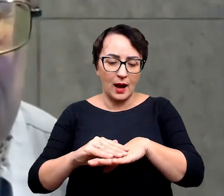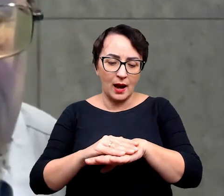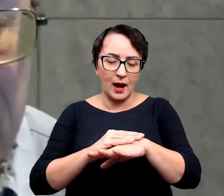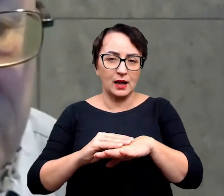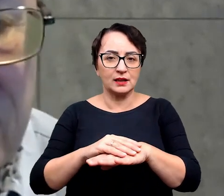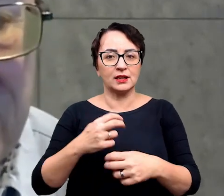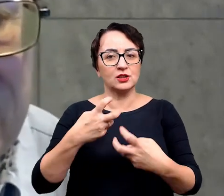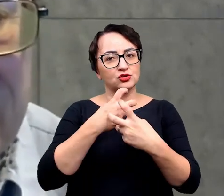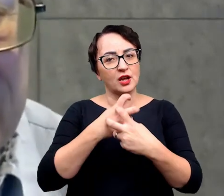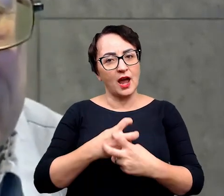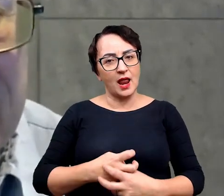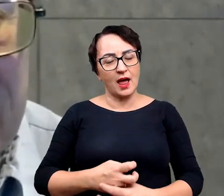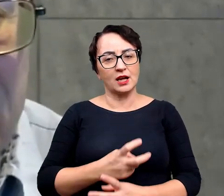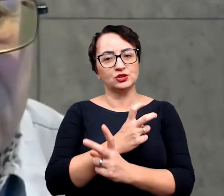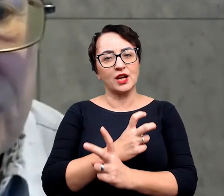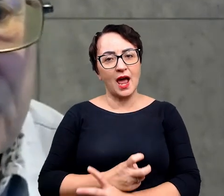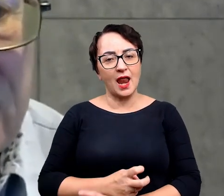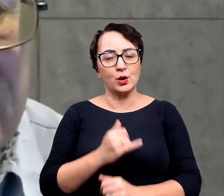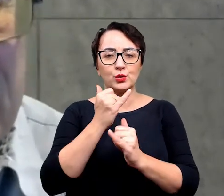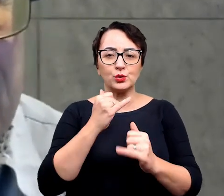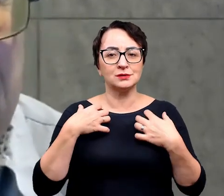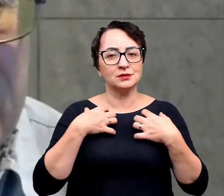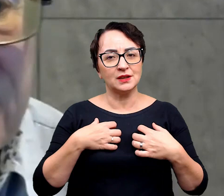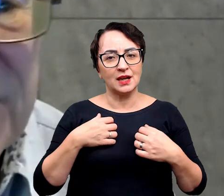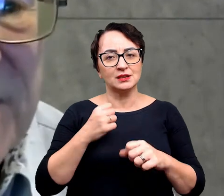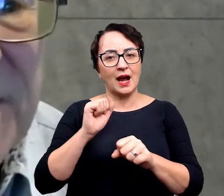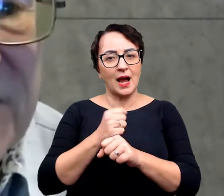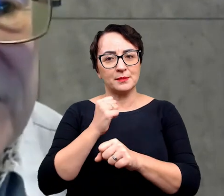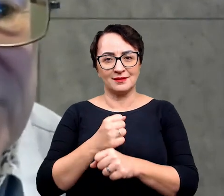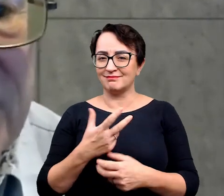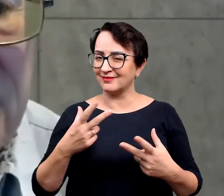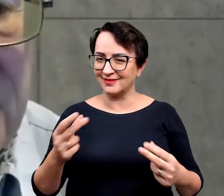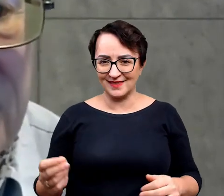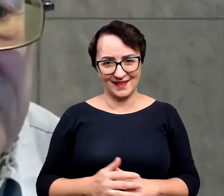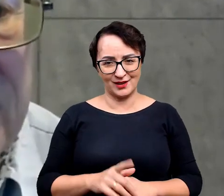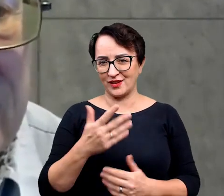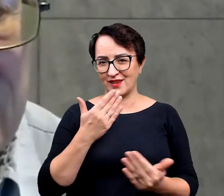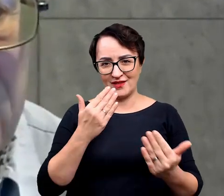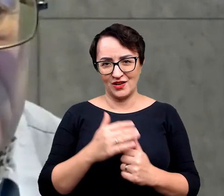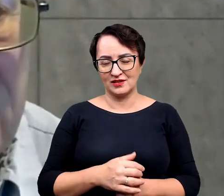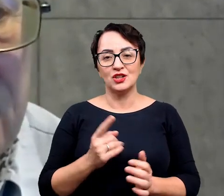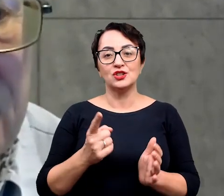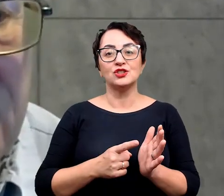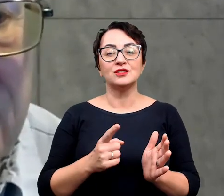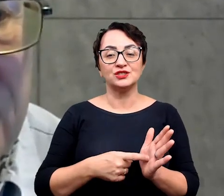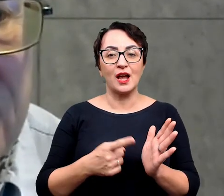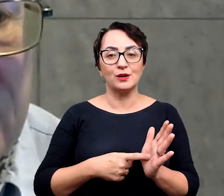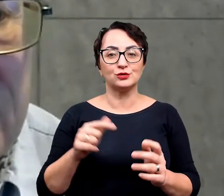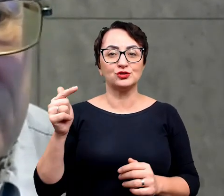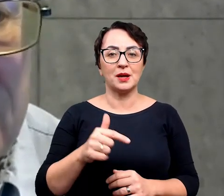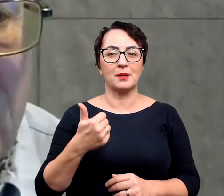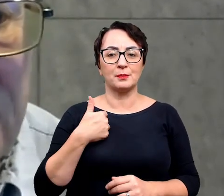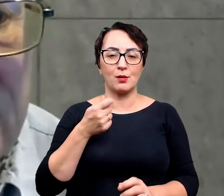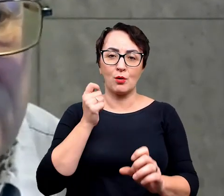odsłaniają całe szkielety różnych, różnych skamieniało się. No niestety tak nie wygląda. Najczęściej to trzeba mieć